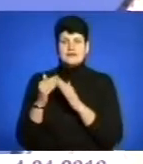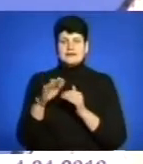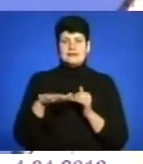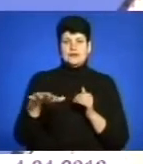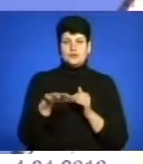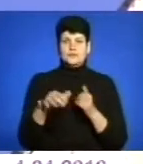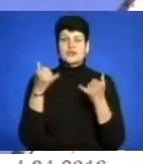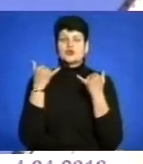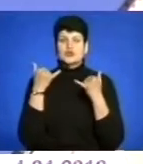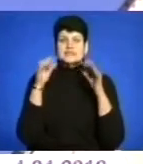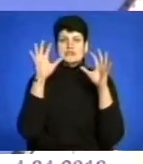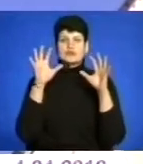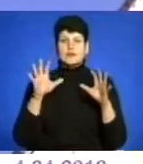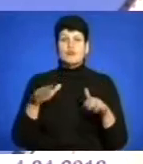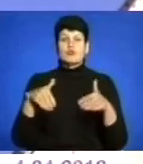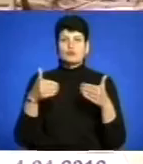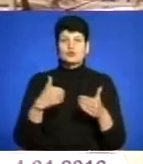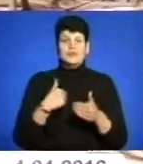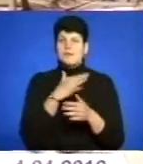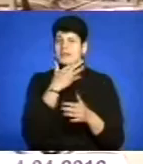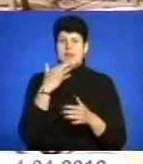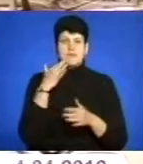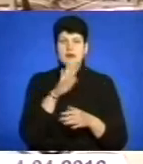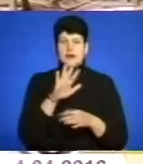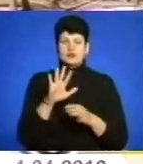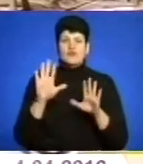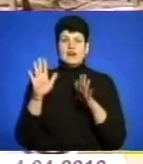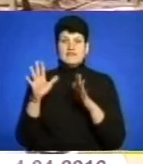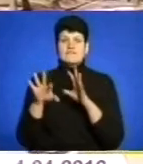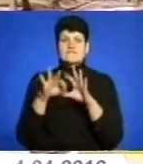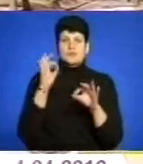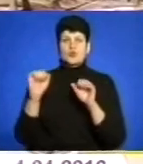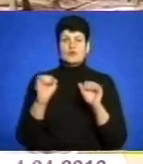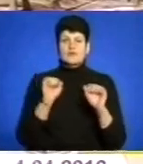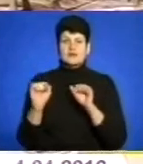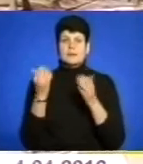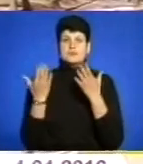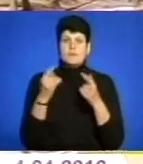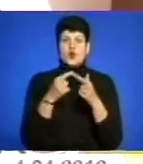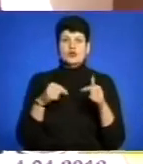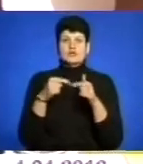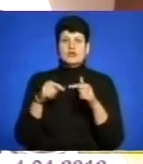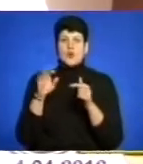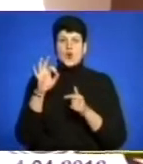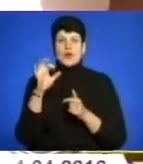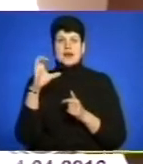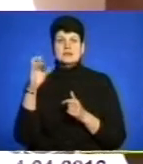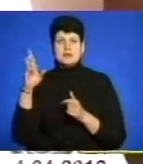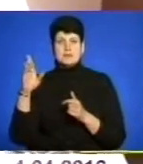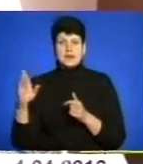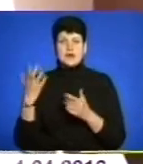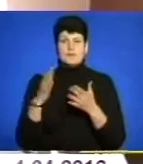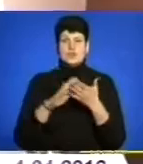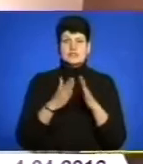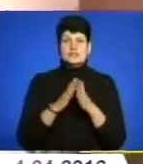Сьогодні законодавець припинує нам небагато варіантів вибору управителя – або зорганізуватись в ОСББ, або укласти